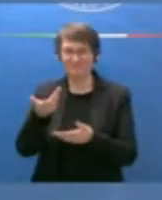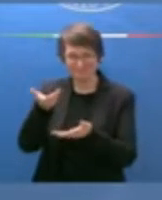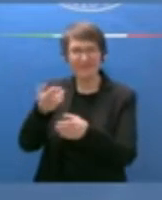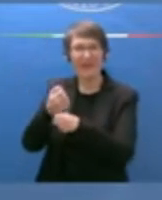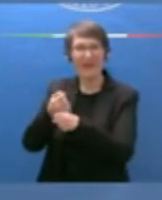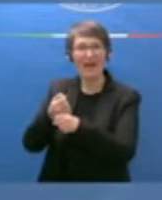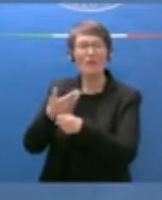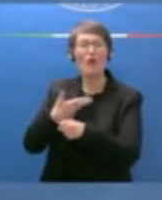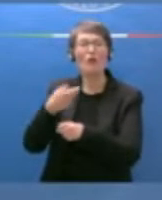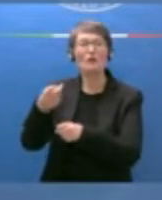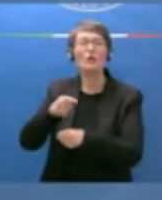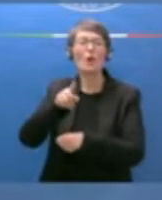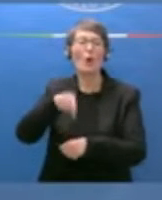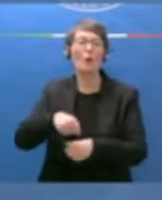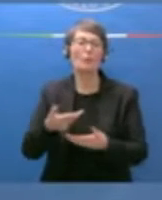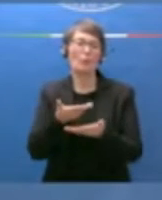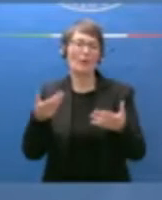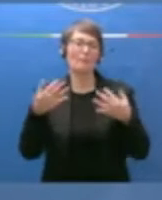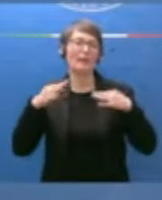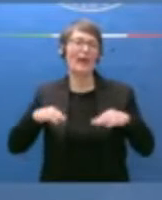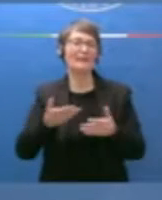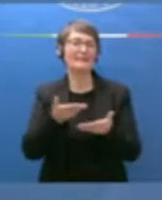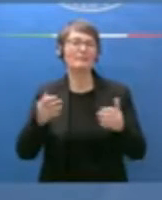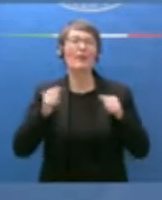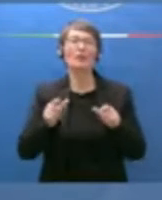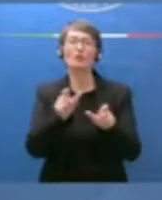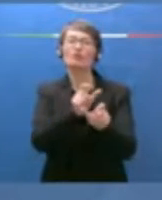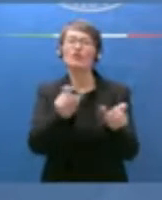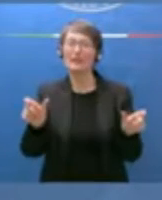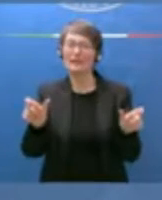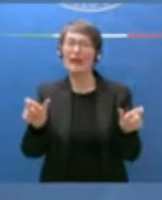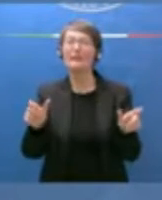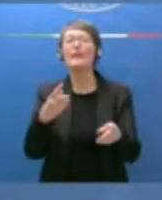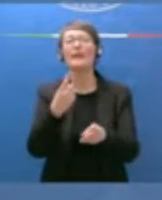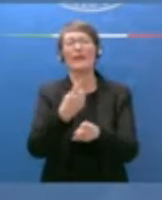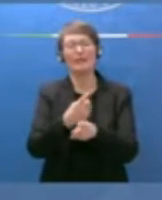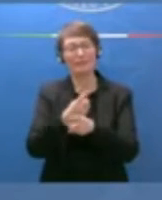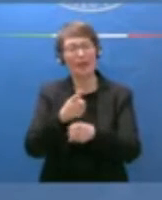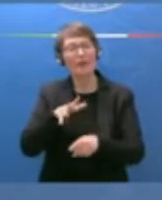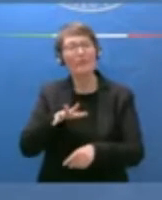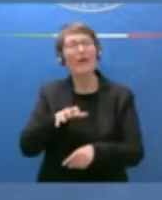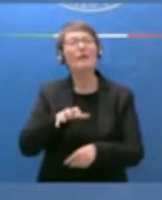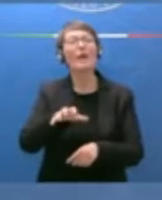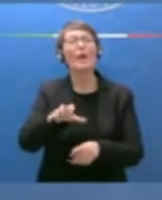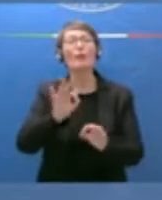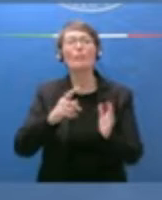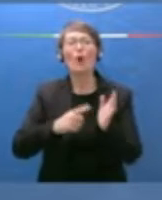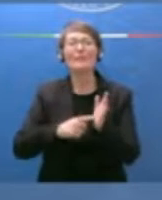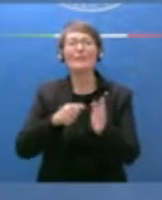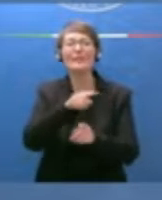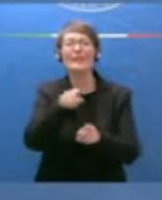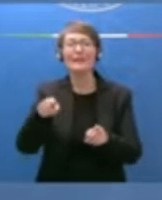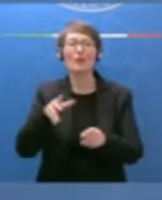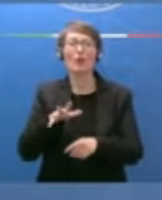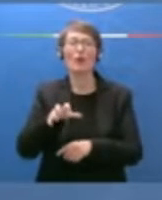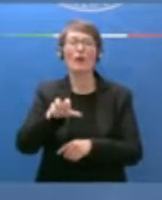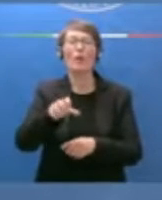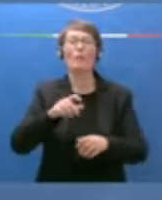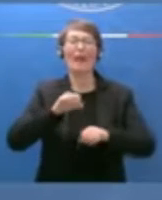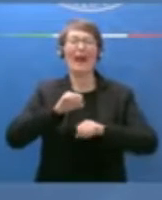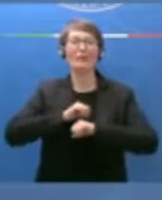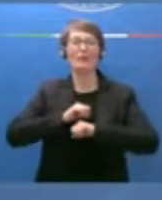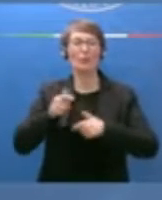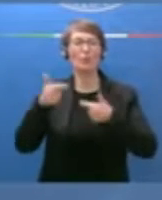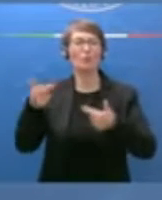hanno diritto a recuperare una piena fiducia nella nostra magistratura. Ricordo solo brevemente